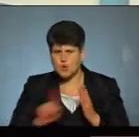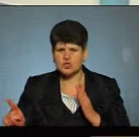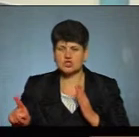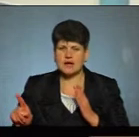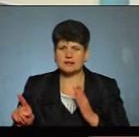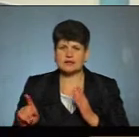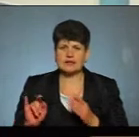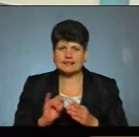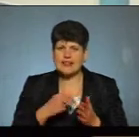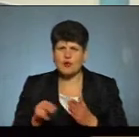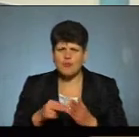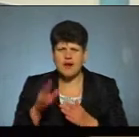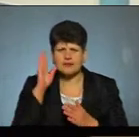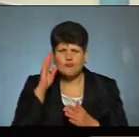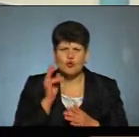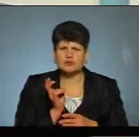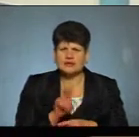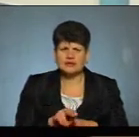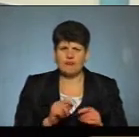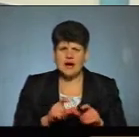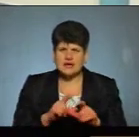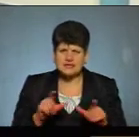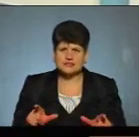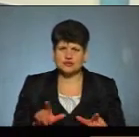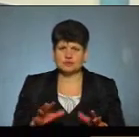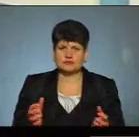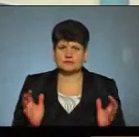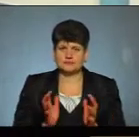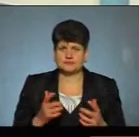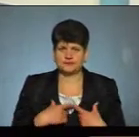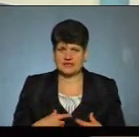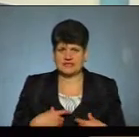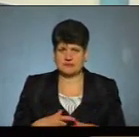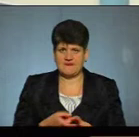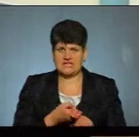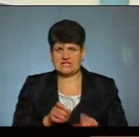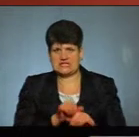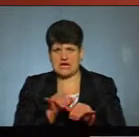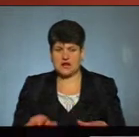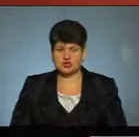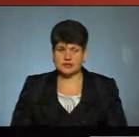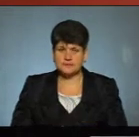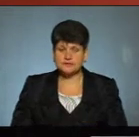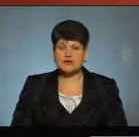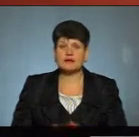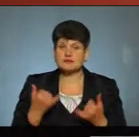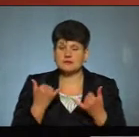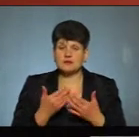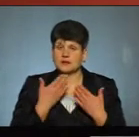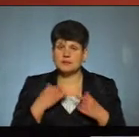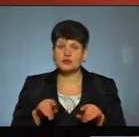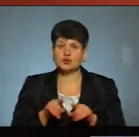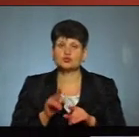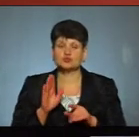купляти воду, не заходити в магазини, для того, щоб обезпечити себе від зараження. Але наразі не йдеться про те, що буде